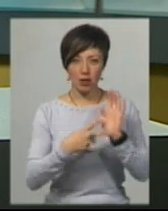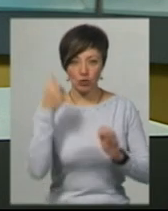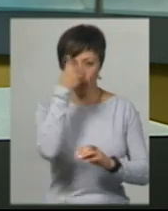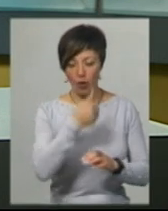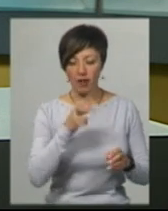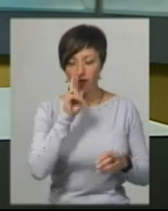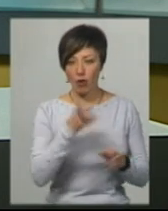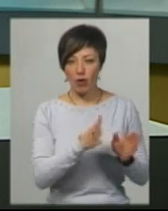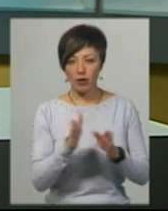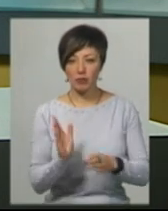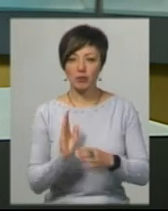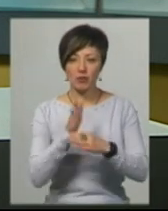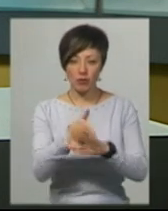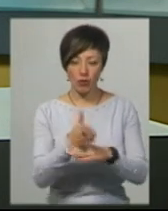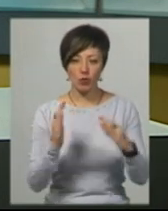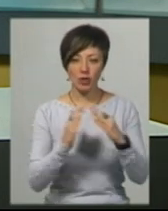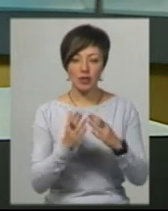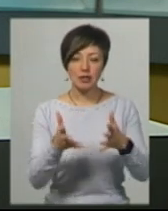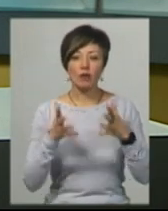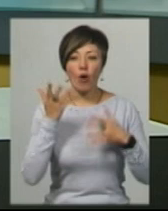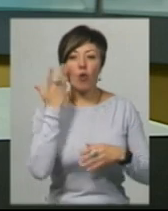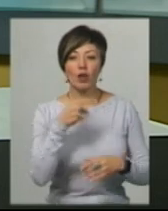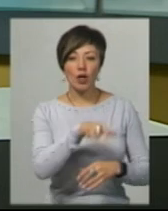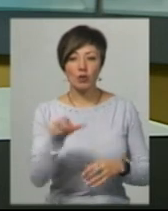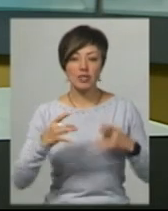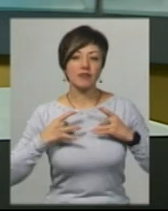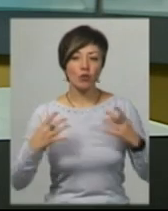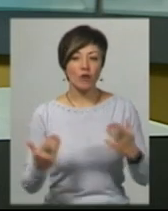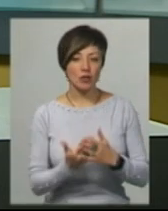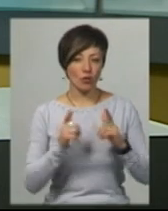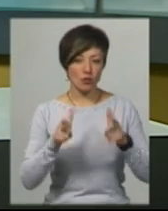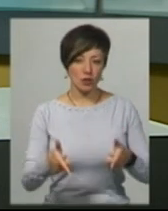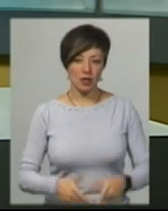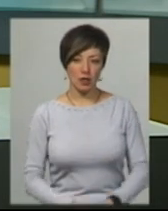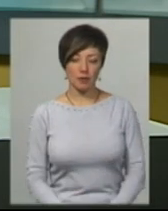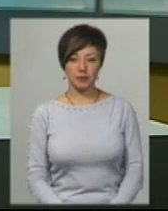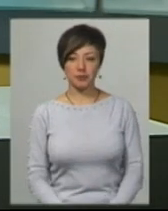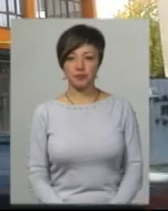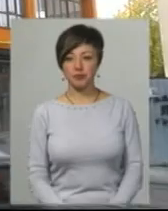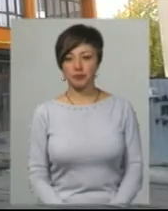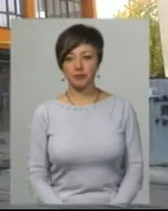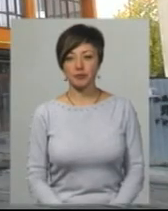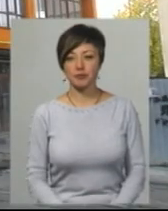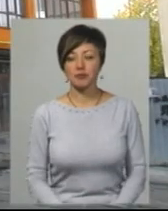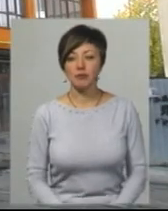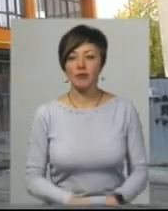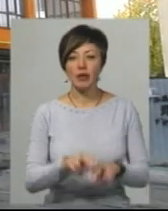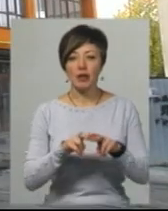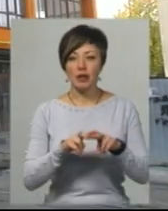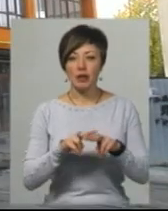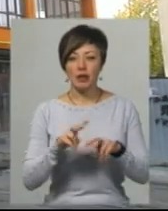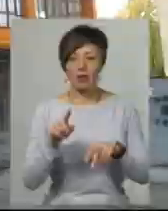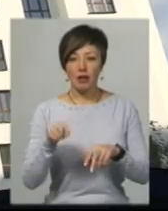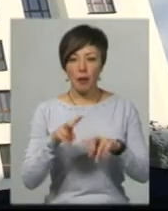роки по тому ми навідались в новобудову та з'ясували, коли ж мешканці святкуватимуть новосілля. На паспорті 10